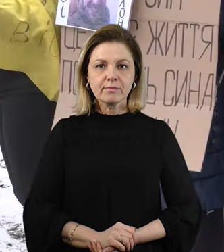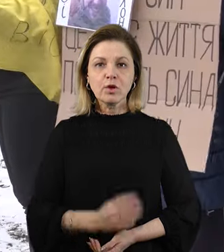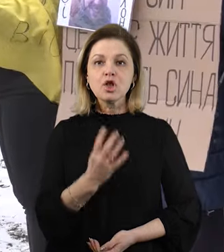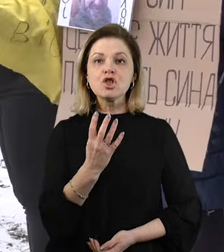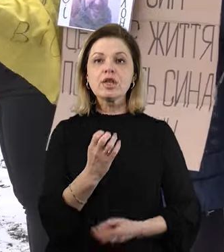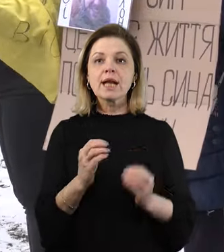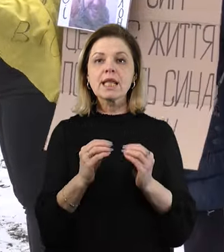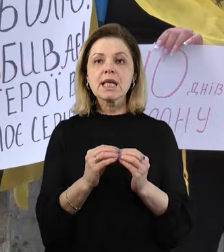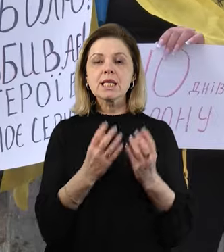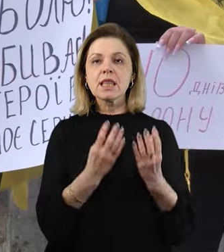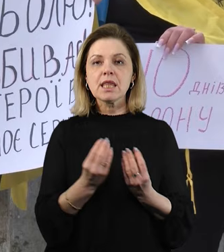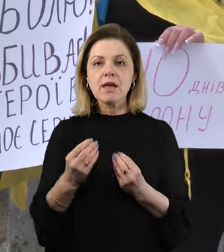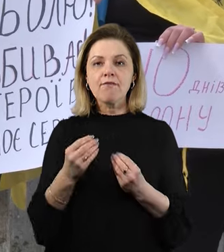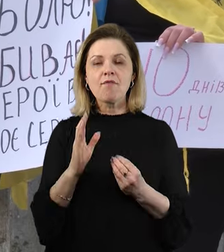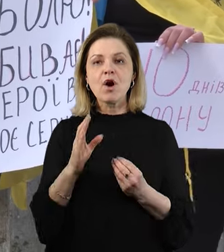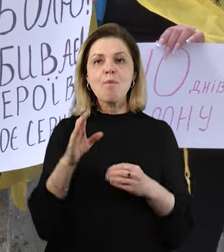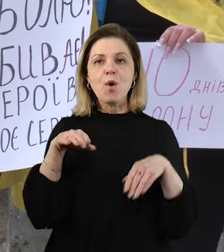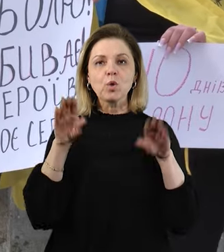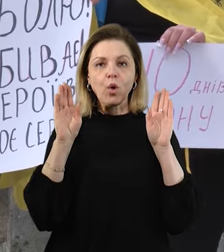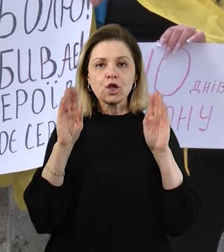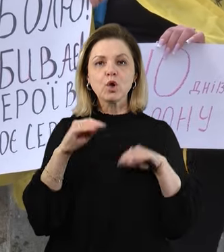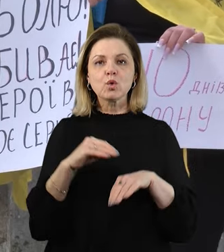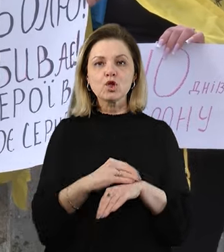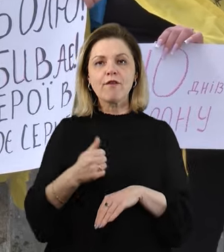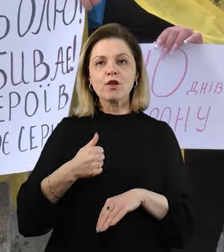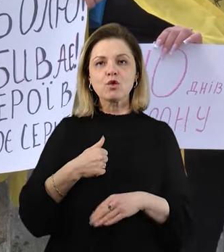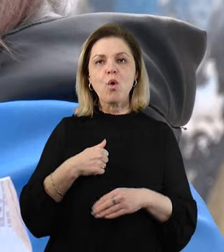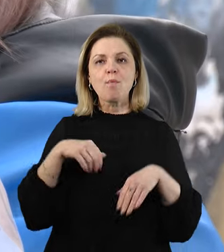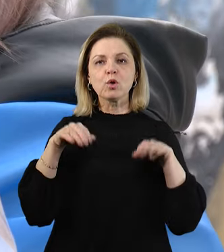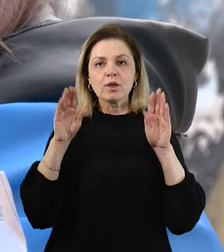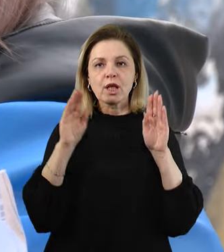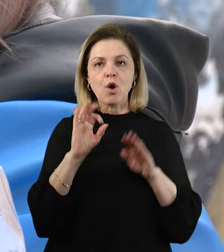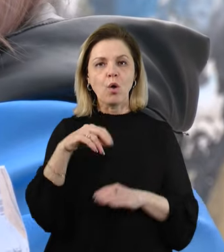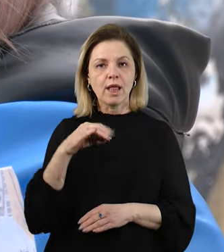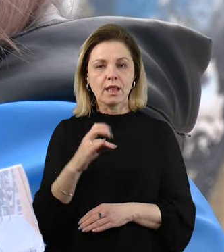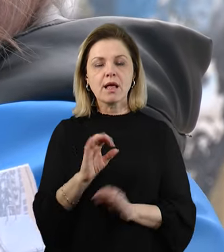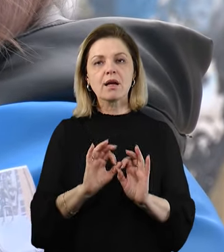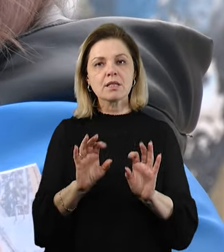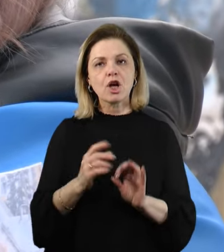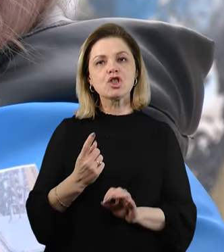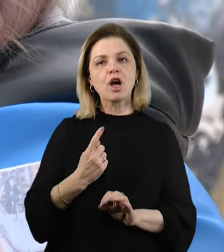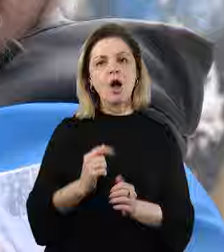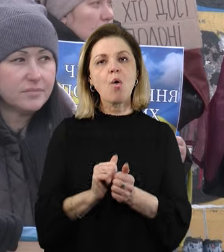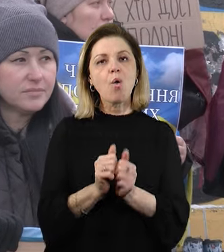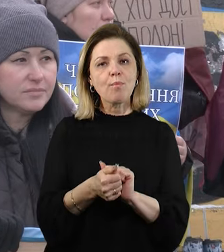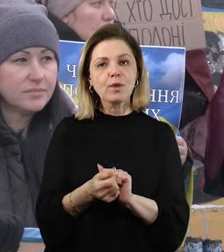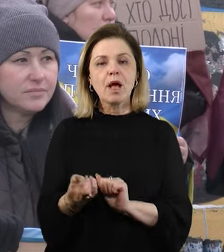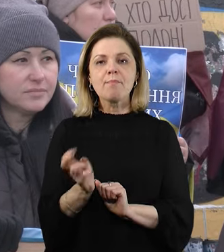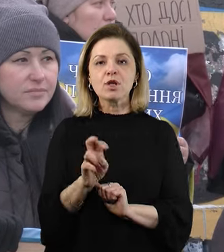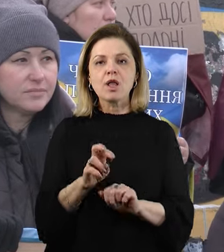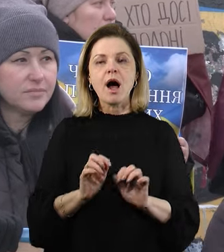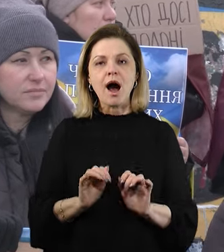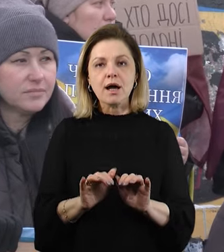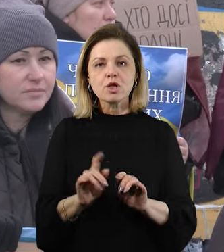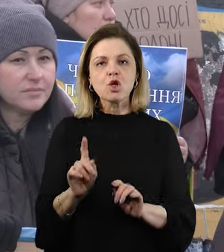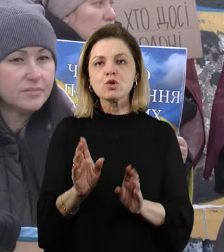410 днів у полоні. Дружина військовополоненого Олена ділиться. Чекає обміну. Прийшла на акцію або